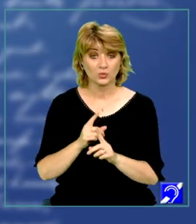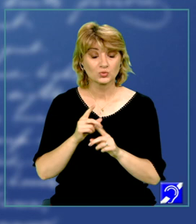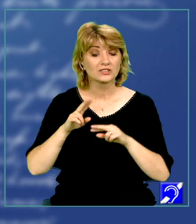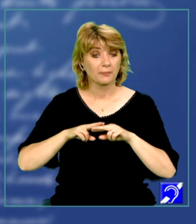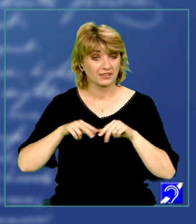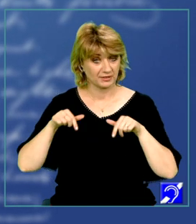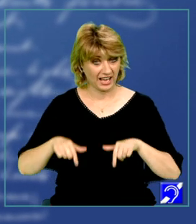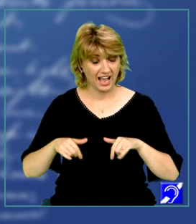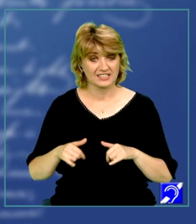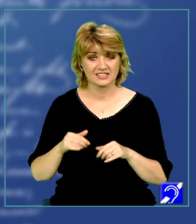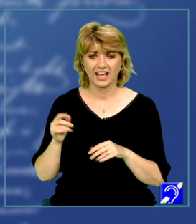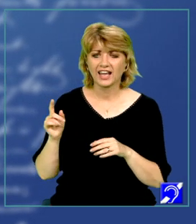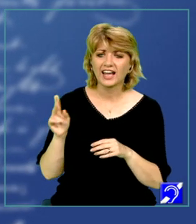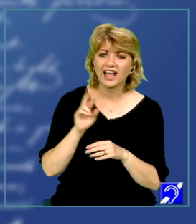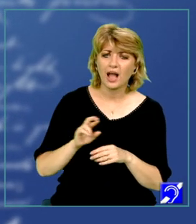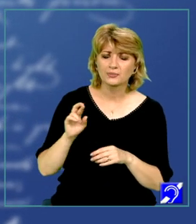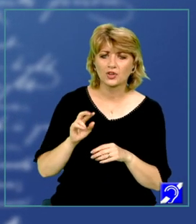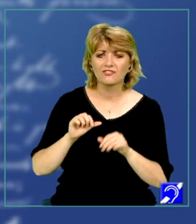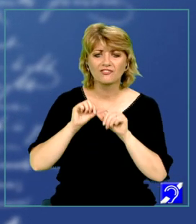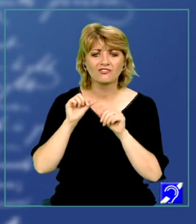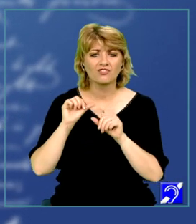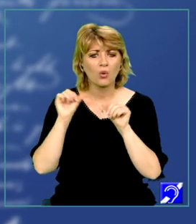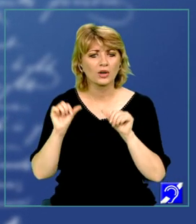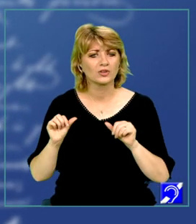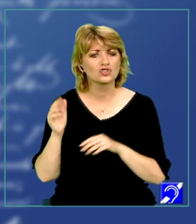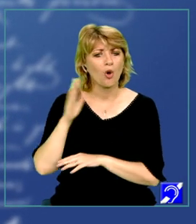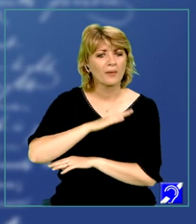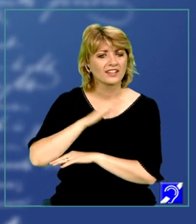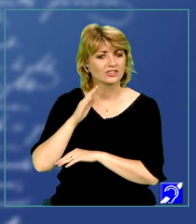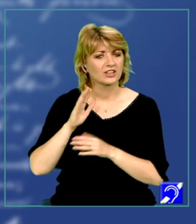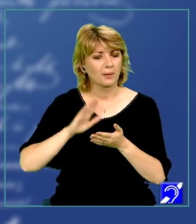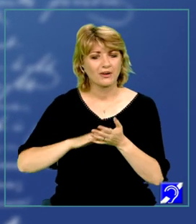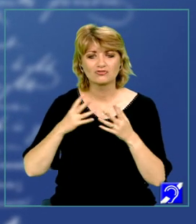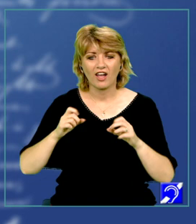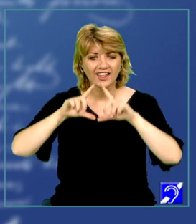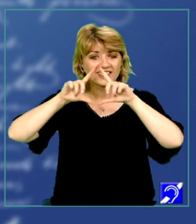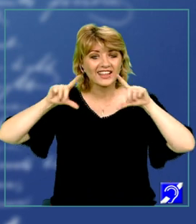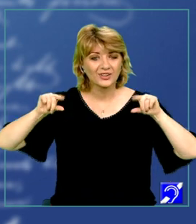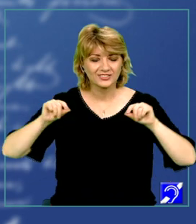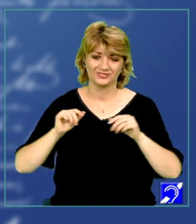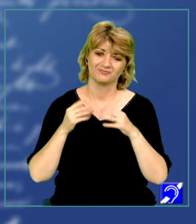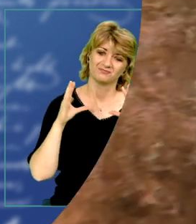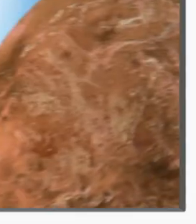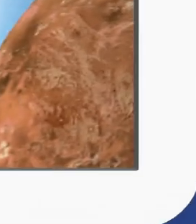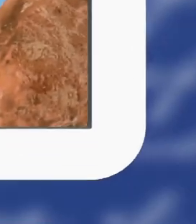de astăzi vă-ți face o recapitulare a unei forme geometrice de bază și anume triunghiul. Mult succes!